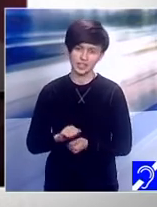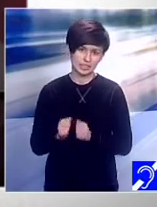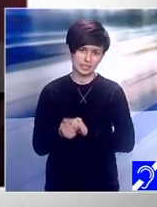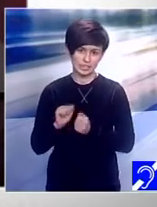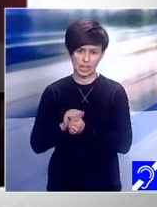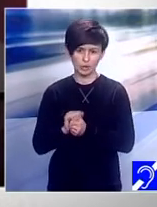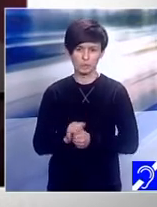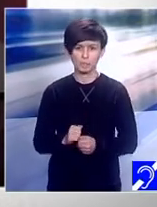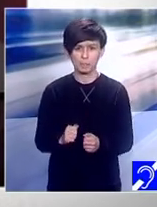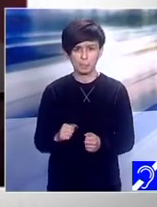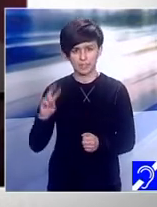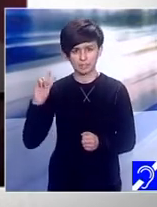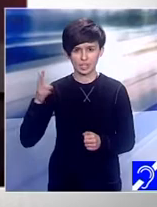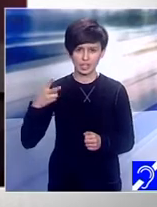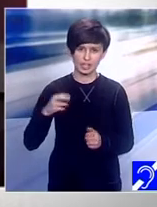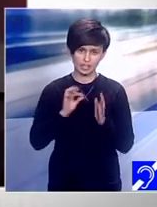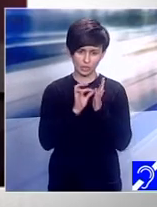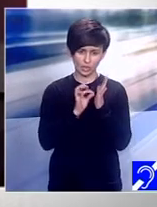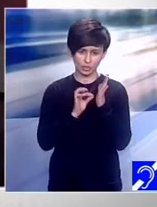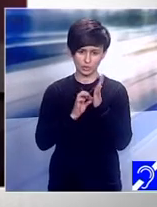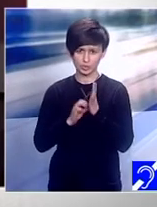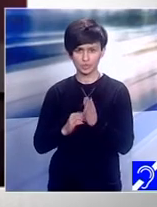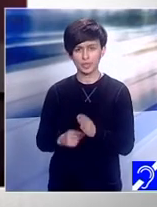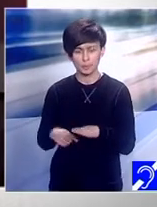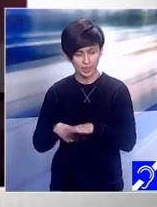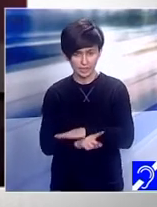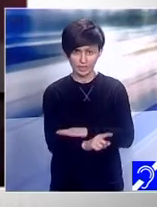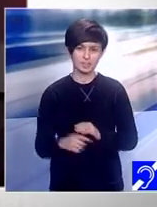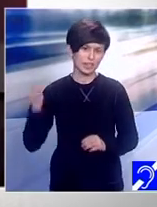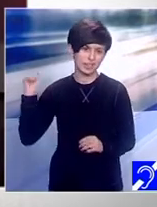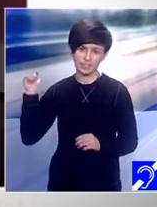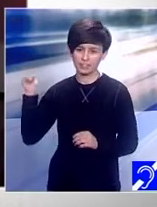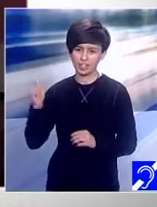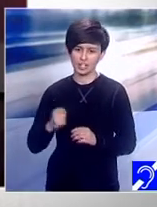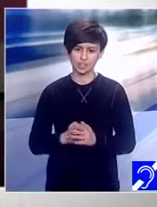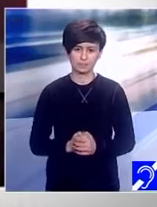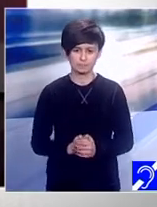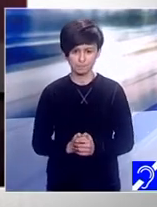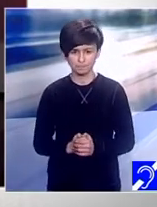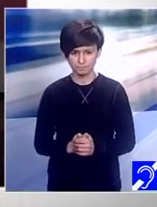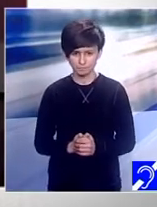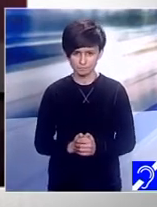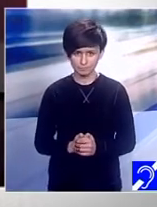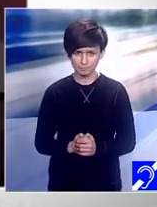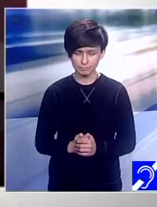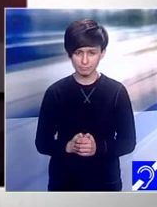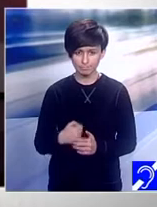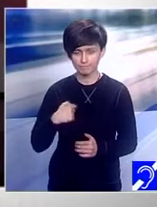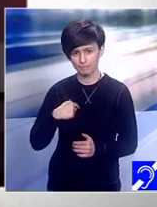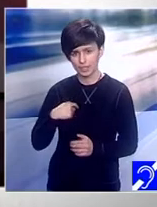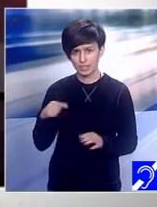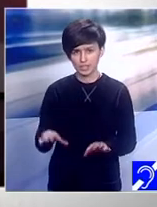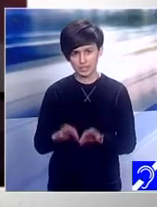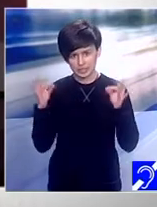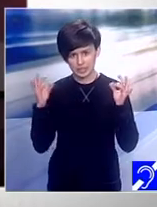Și a doua opțiune era să ies afară, să găsesc soluții, să vedem ce se